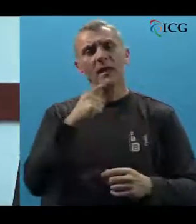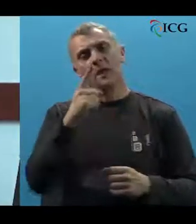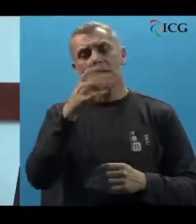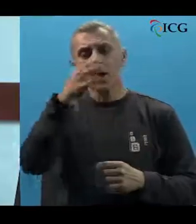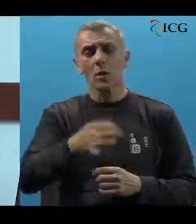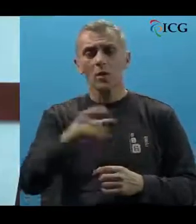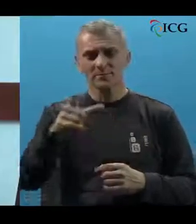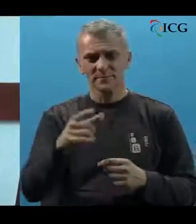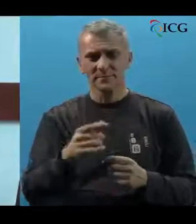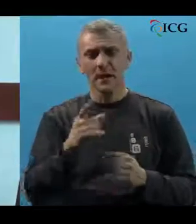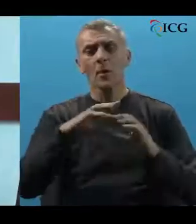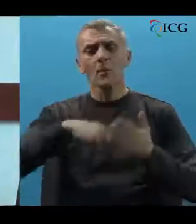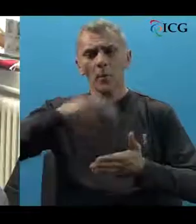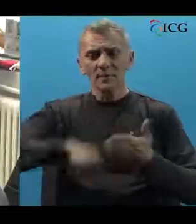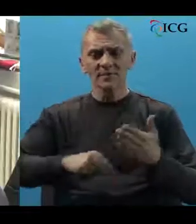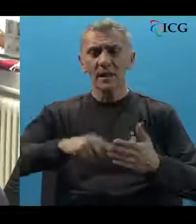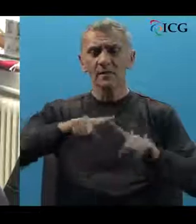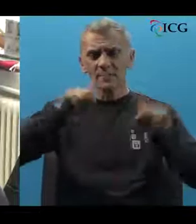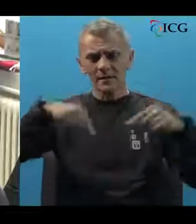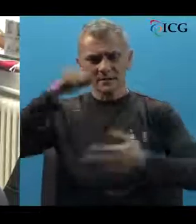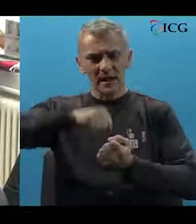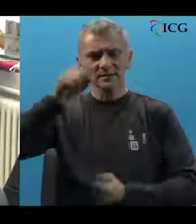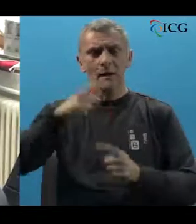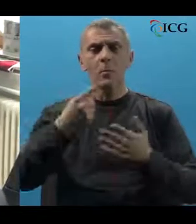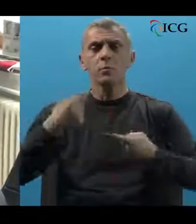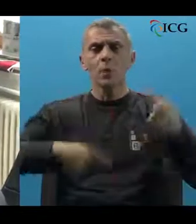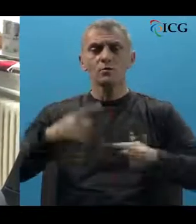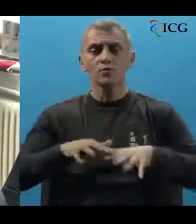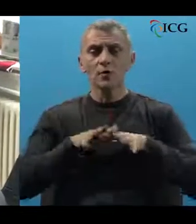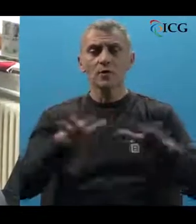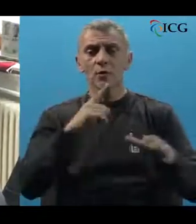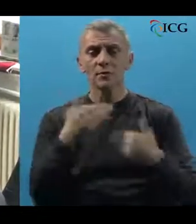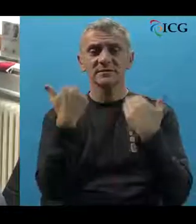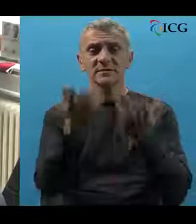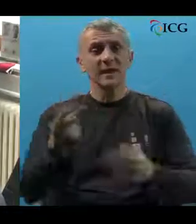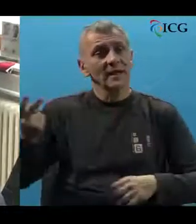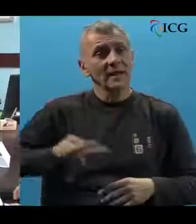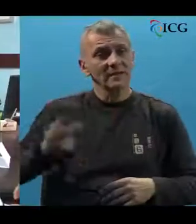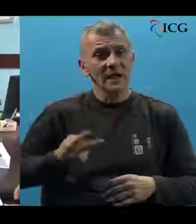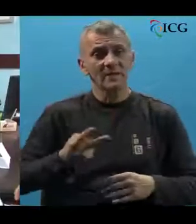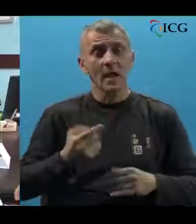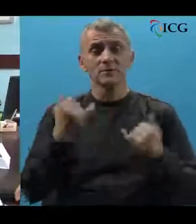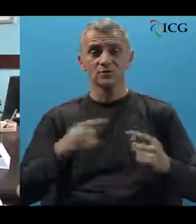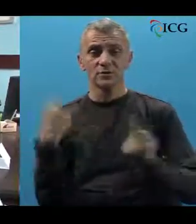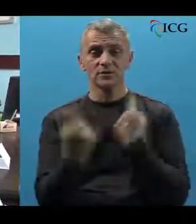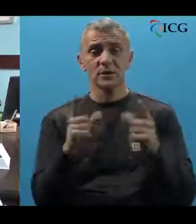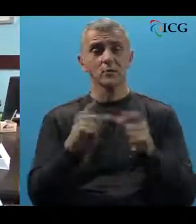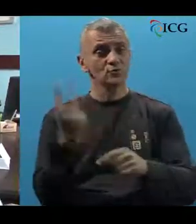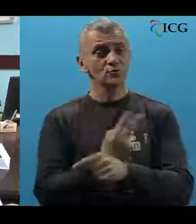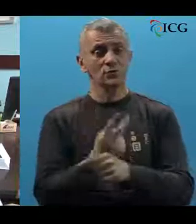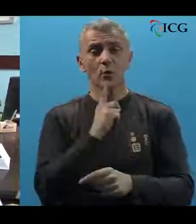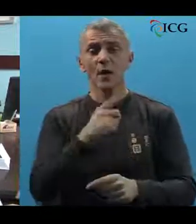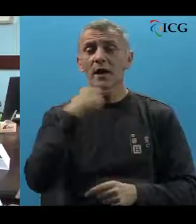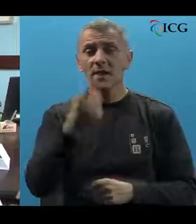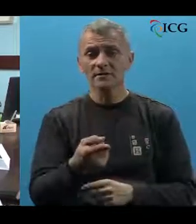grada lokalnih zajednica. Potpisana je i deklaracija o političkom djelovanju kojem se nudi alternativa za trenutno stanje u